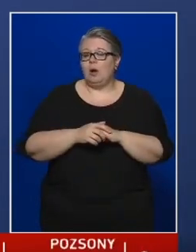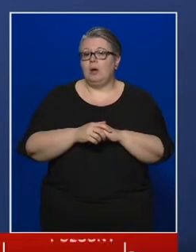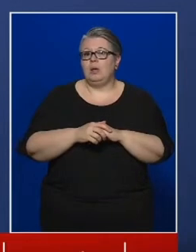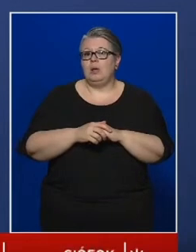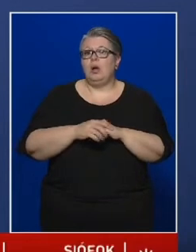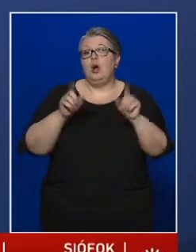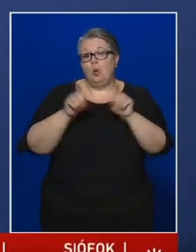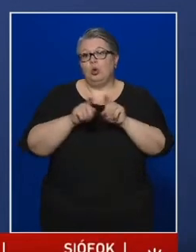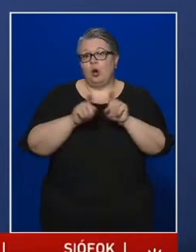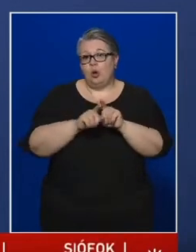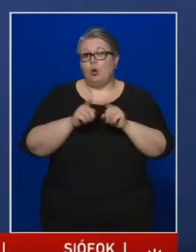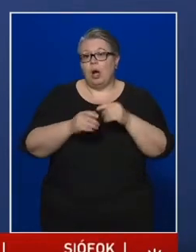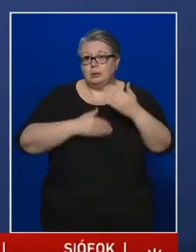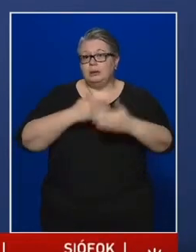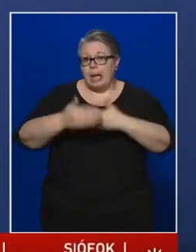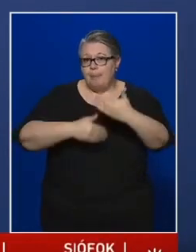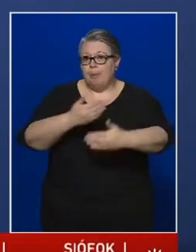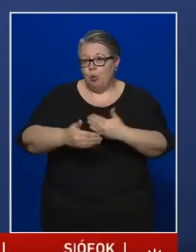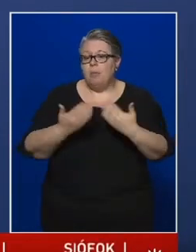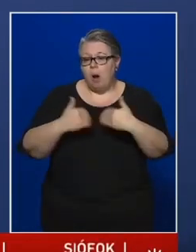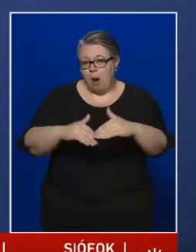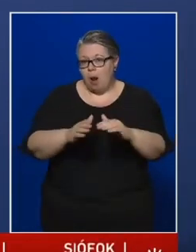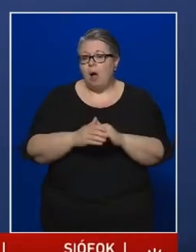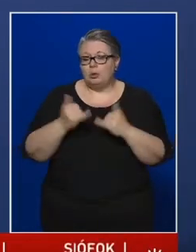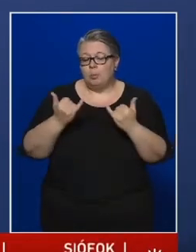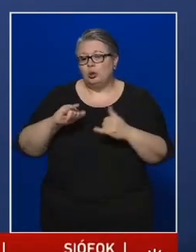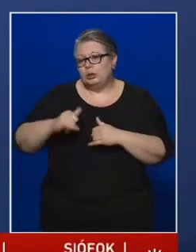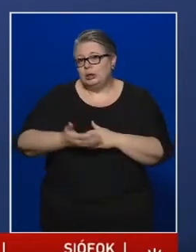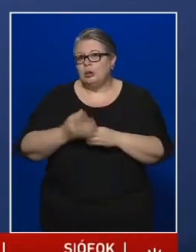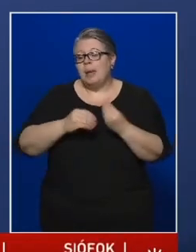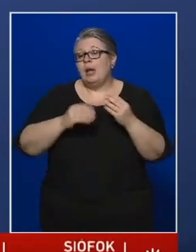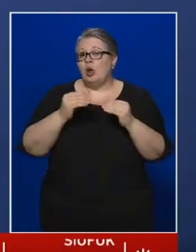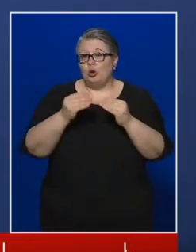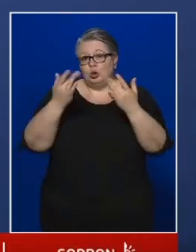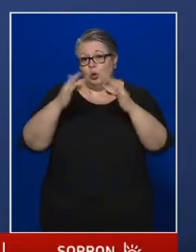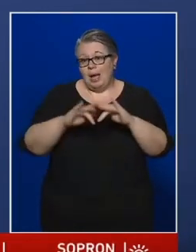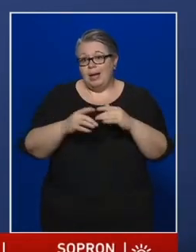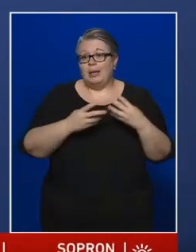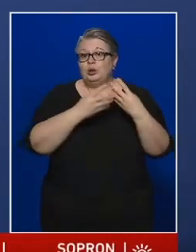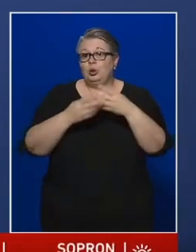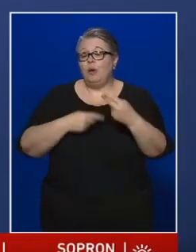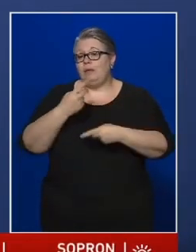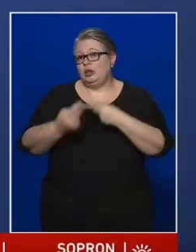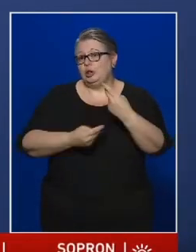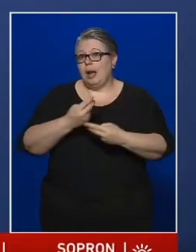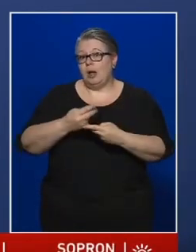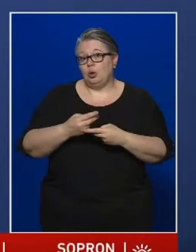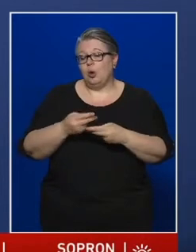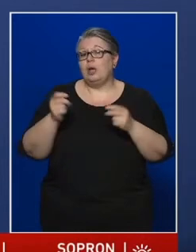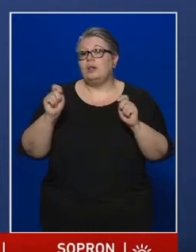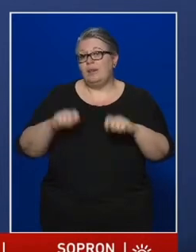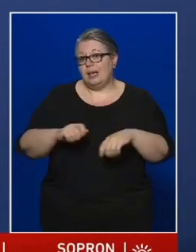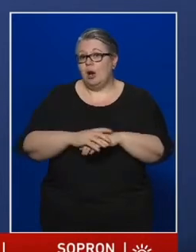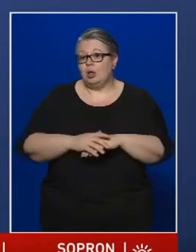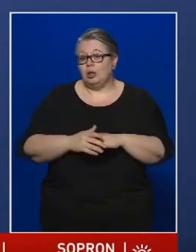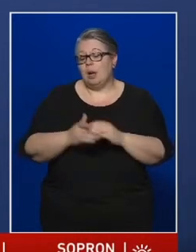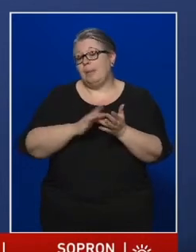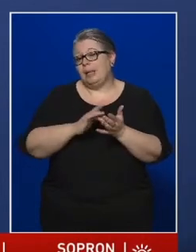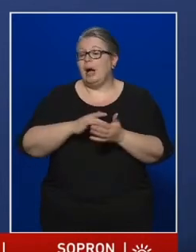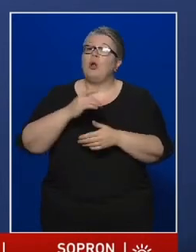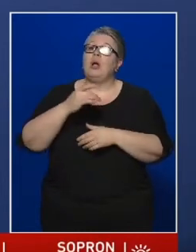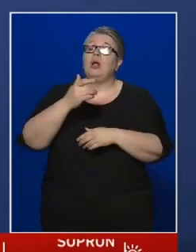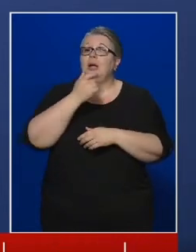ugyanolyan tempóban zajlik most is, hiszen számos helyen szűrővizsgálatokat végzünk, így az idősek